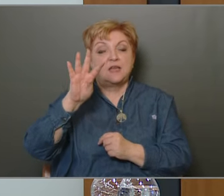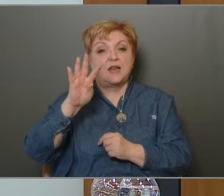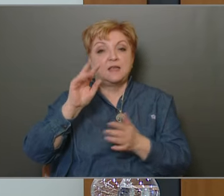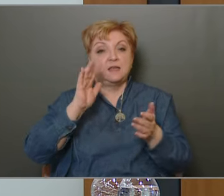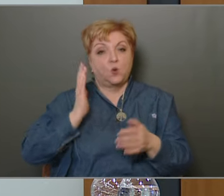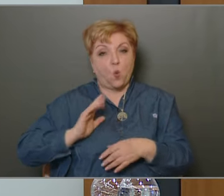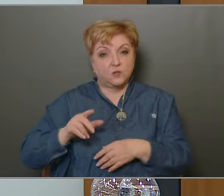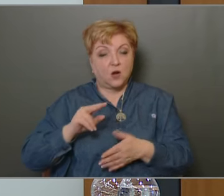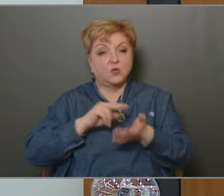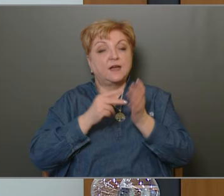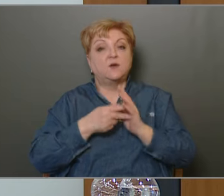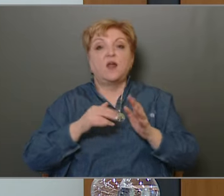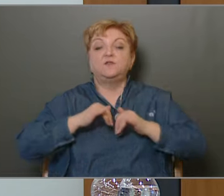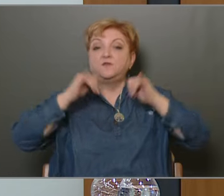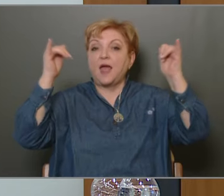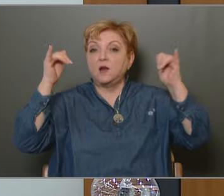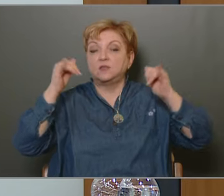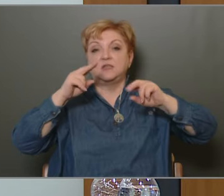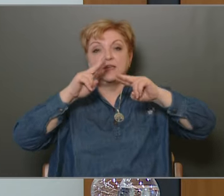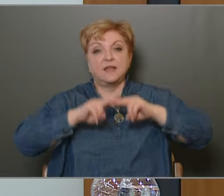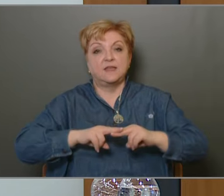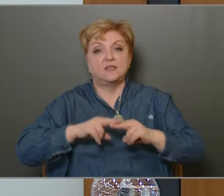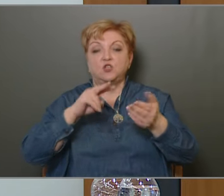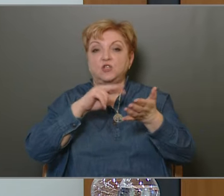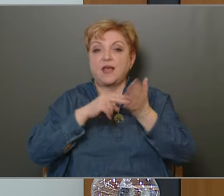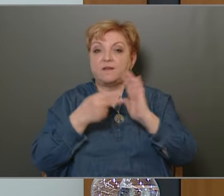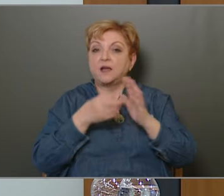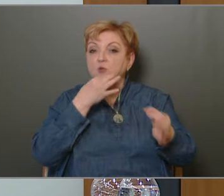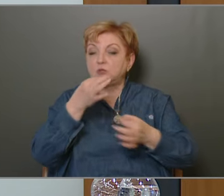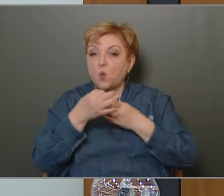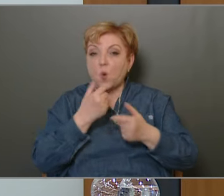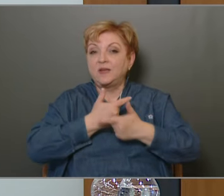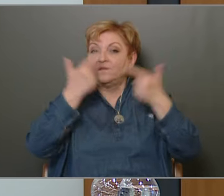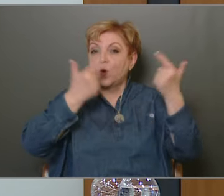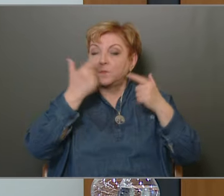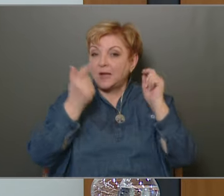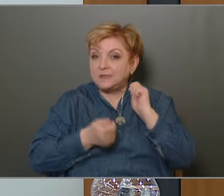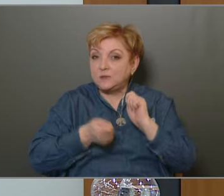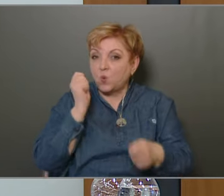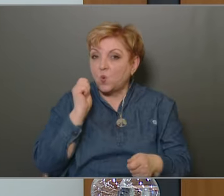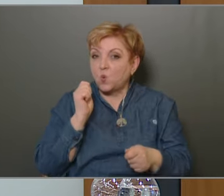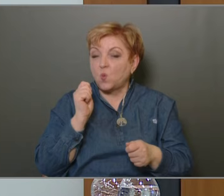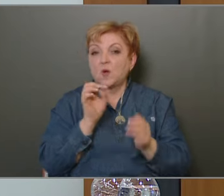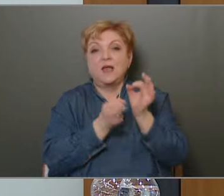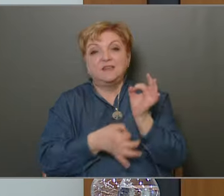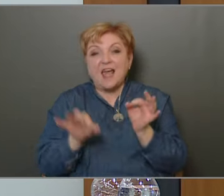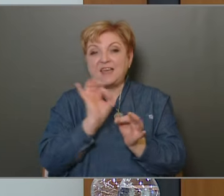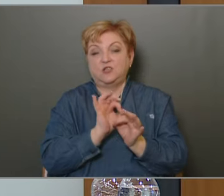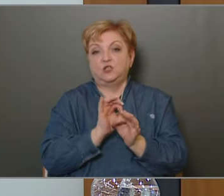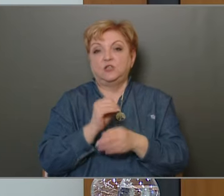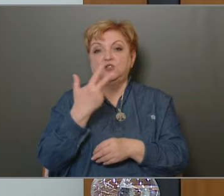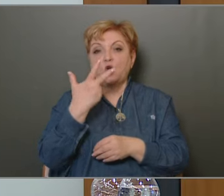a kerületfejlesztési, rendezési tervekről szóró információk találhatók, ahol a teljesítés